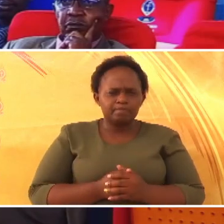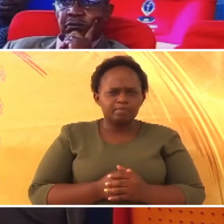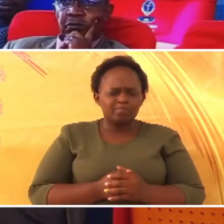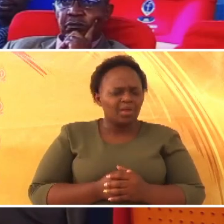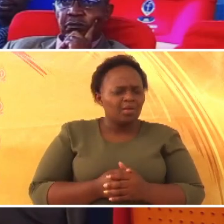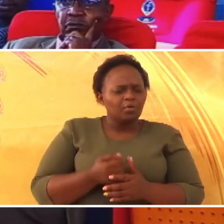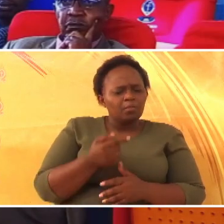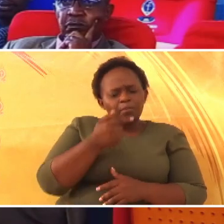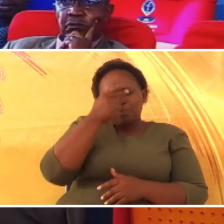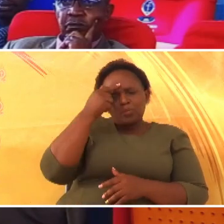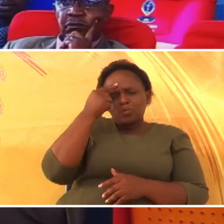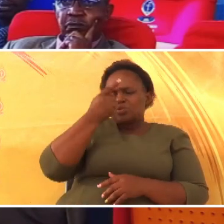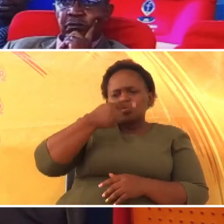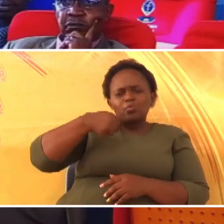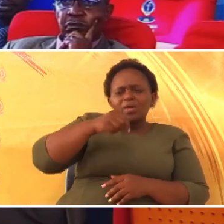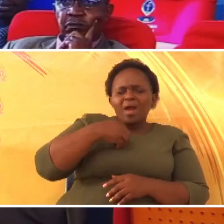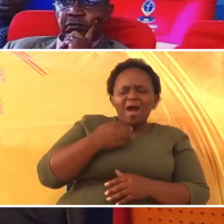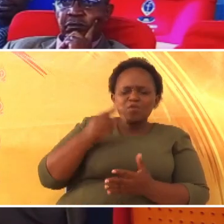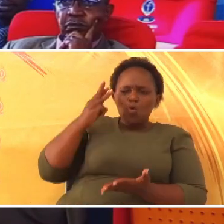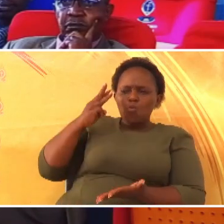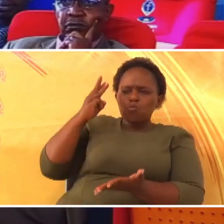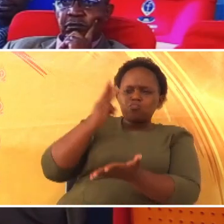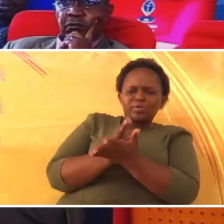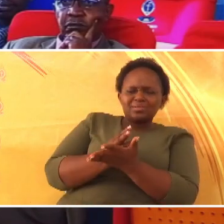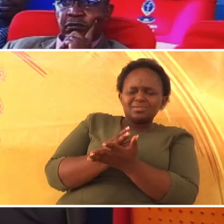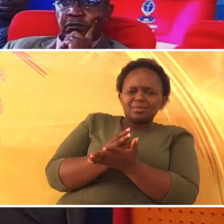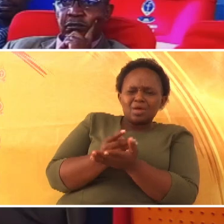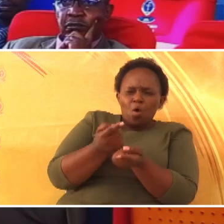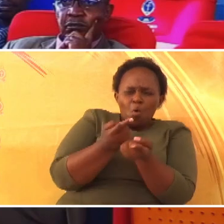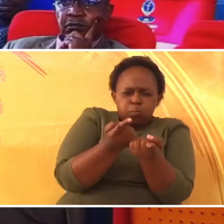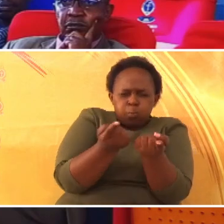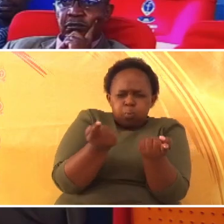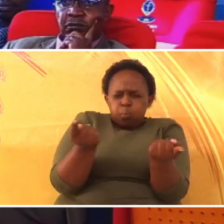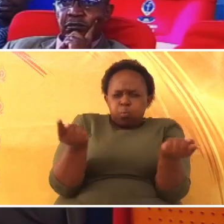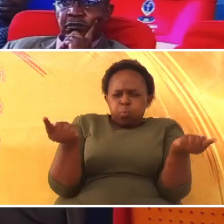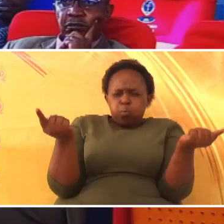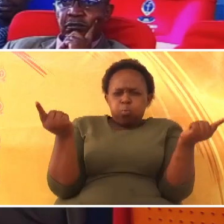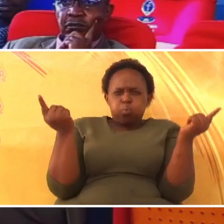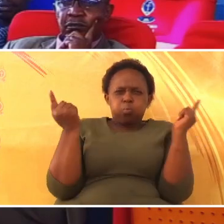kwa sababu tunawatu wengi ambao wanatutazama,